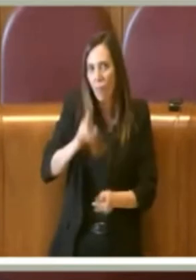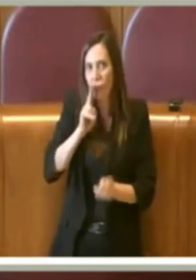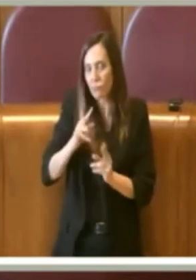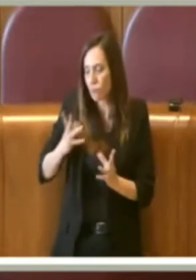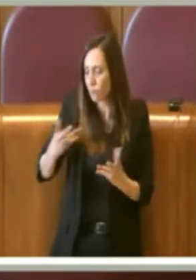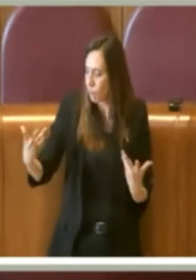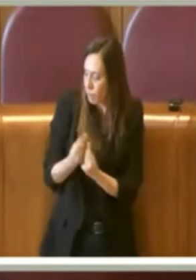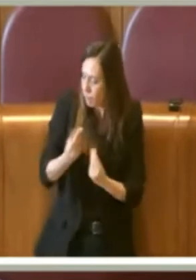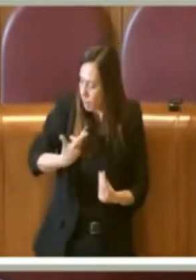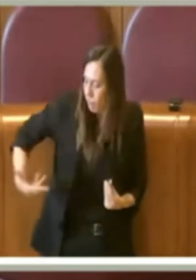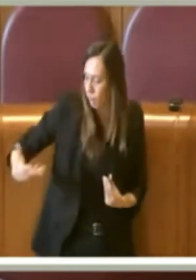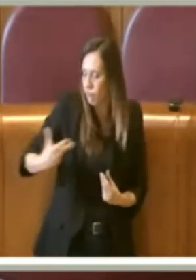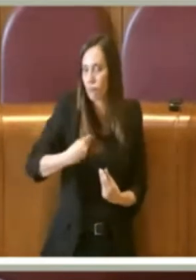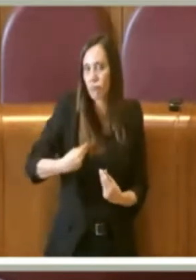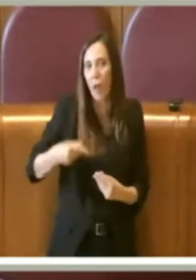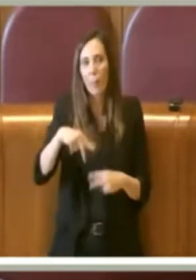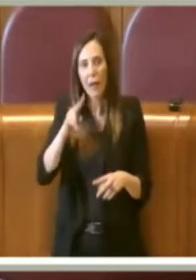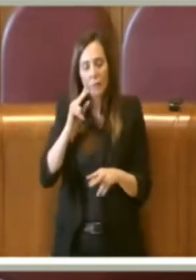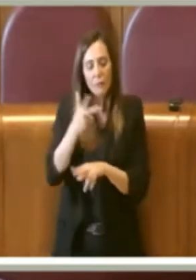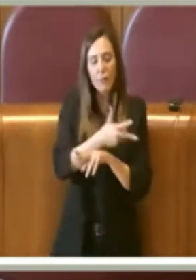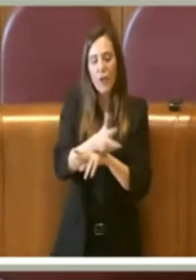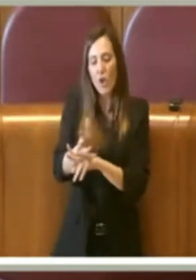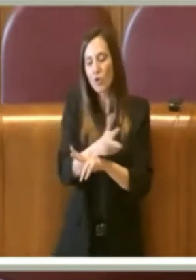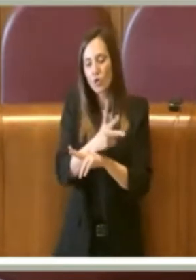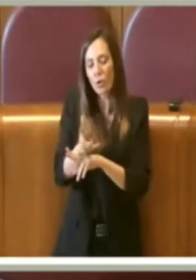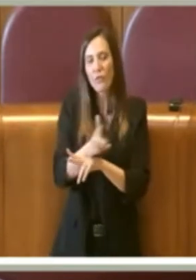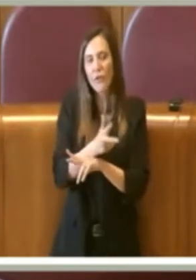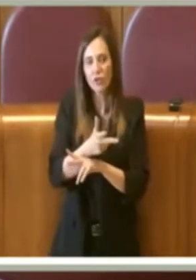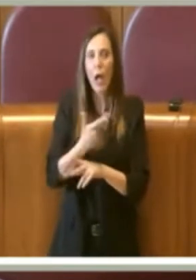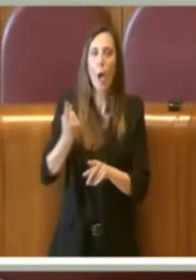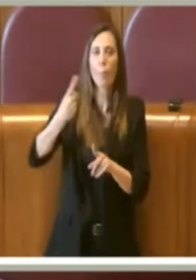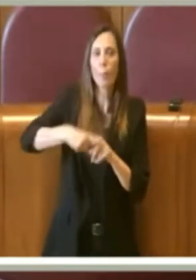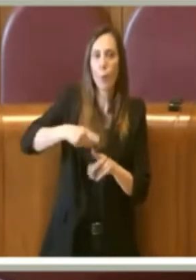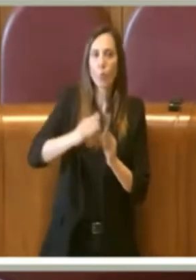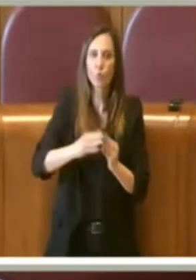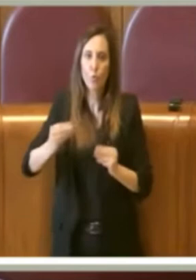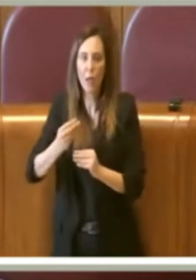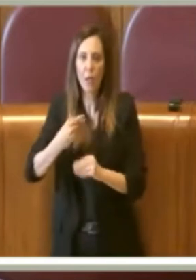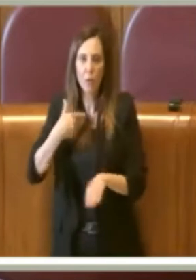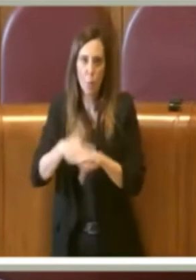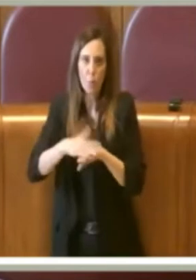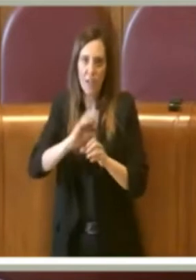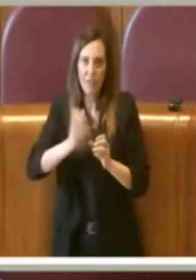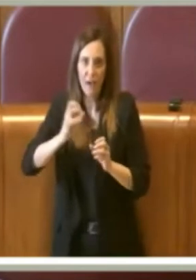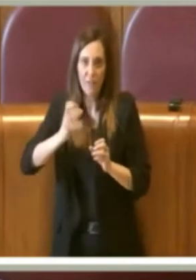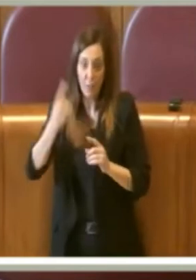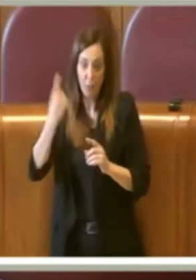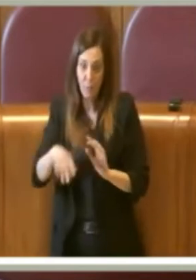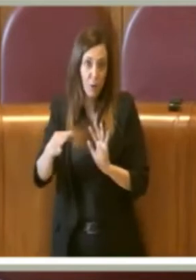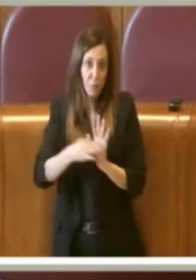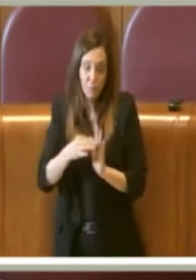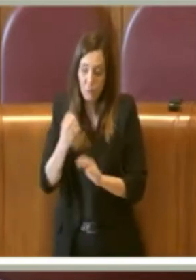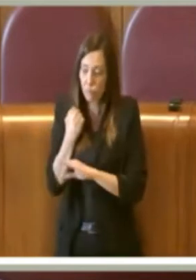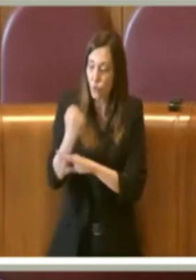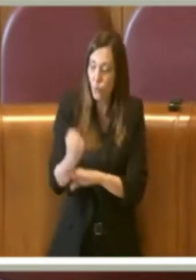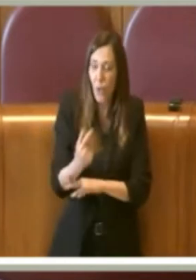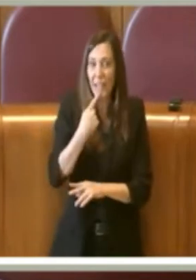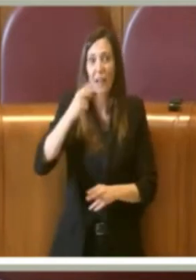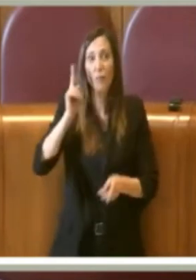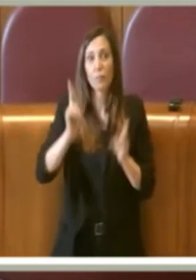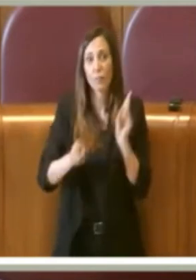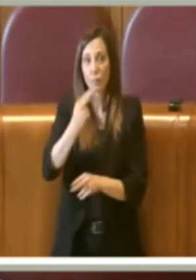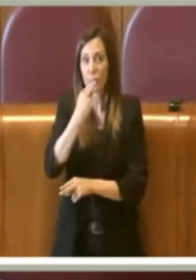tema della videosorveglianza e quant'altro perciò per dire che questo regolamento dà un supporto chiaro e importante anche alla polizia locale,